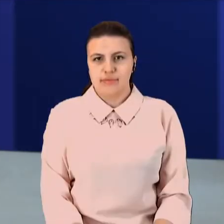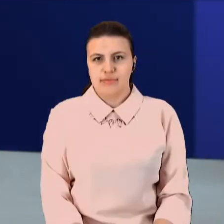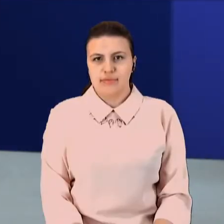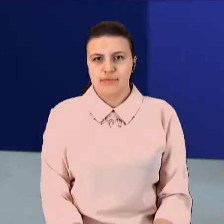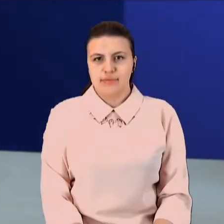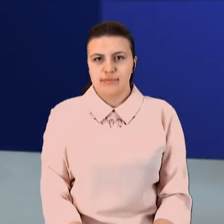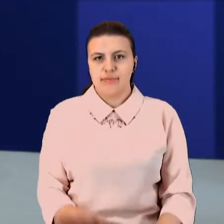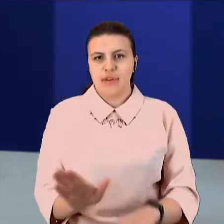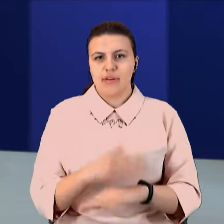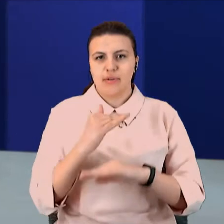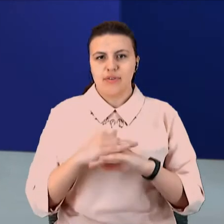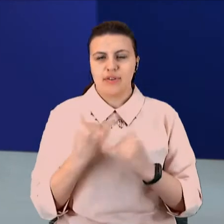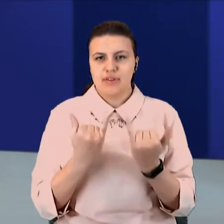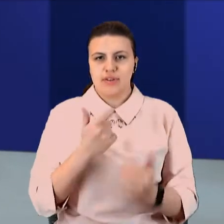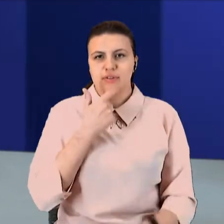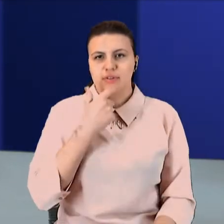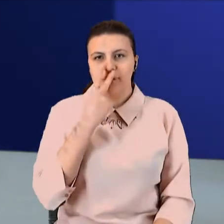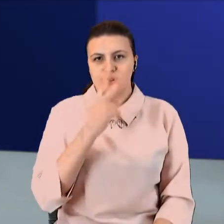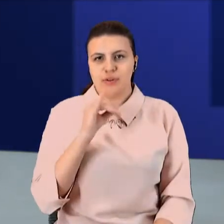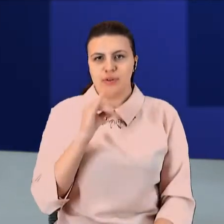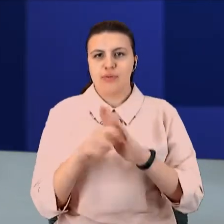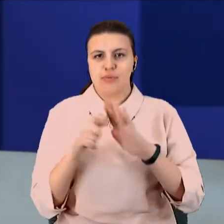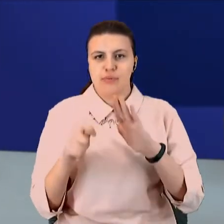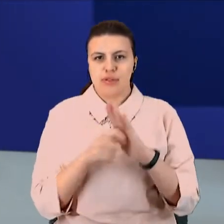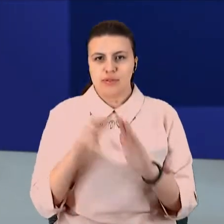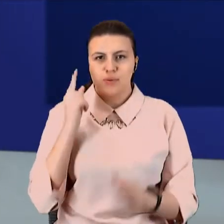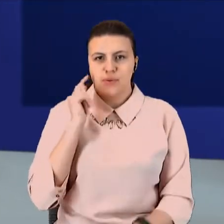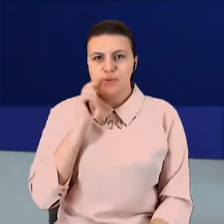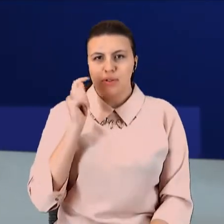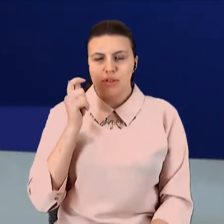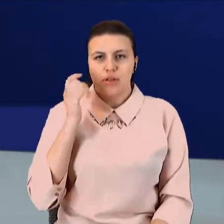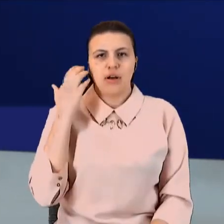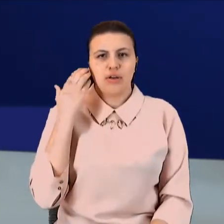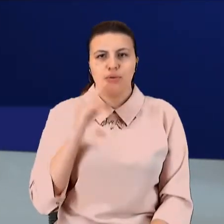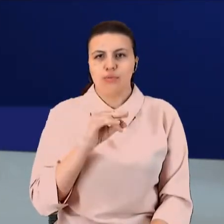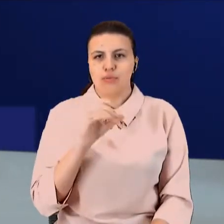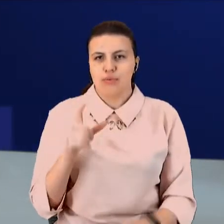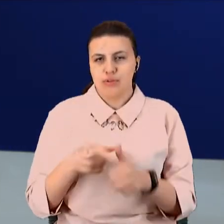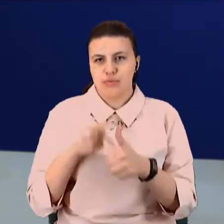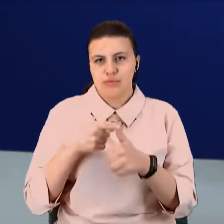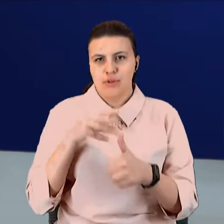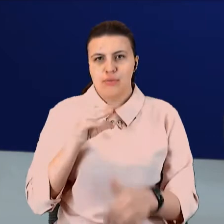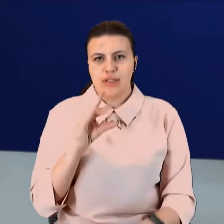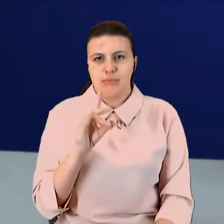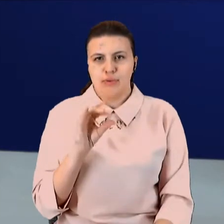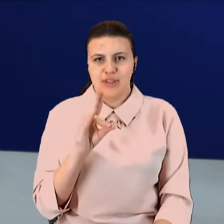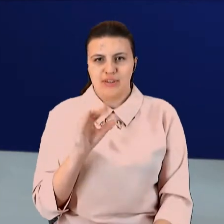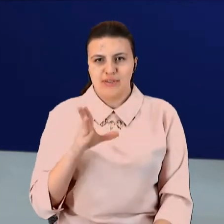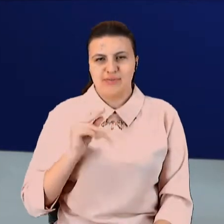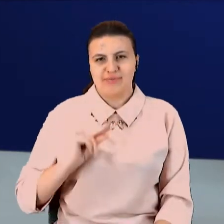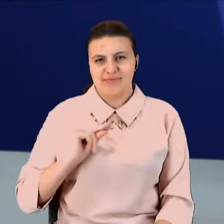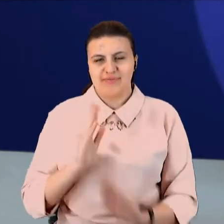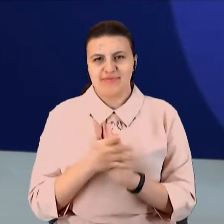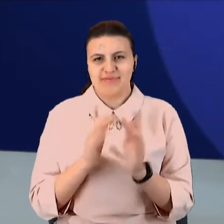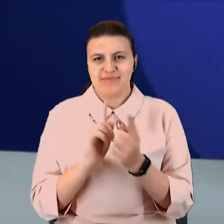Доброго вечора, шановні глядачі телеканалу ЮАЙ Донбас і слухачі українського радіопульс. Мене звуть Максим Бондарів. Зі мною працює сурдоперекладачка